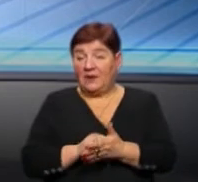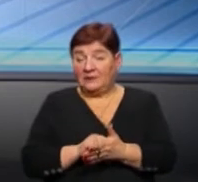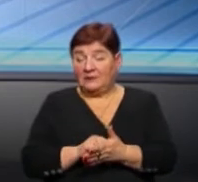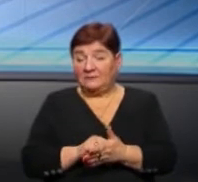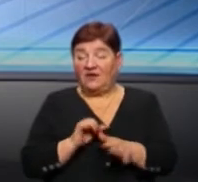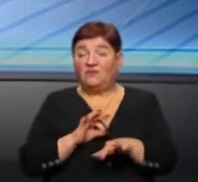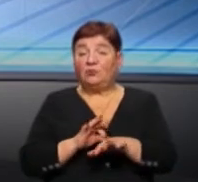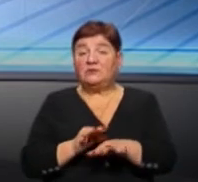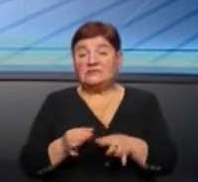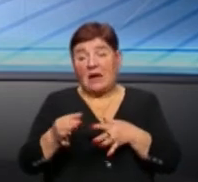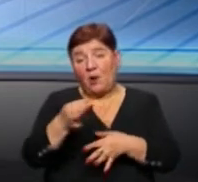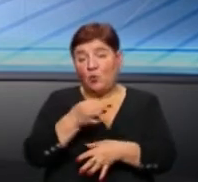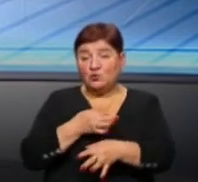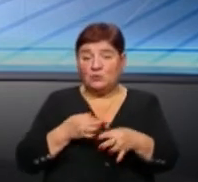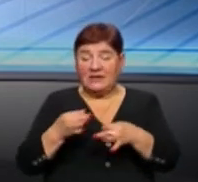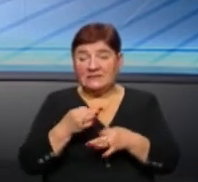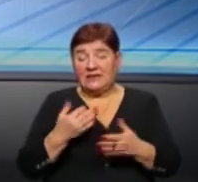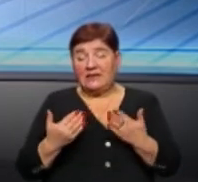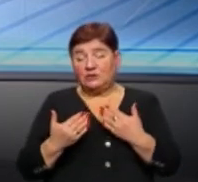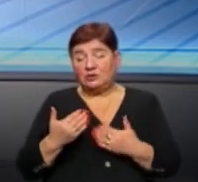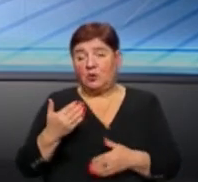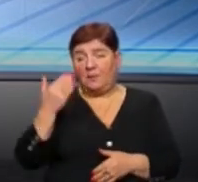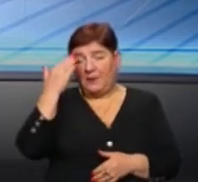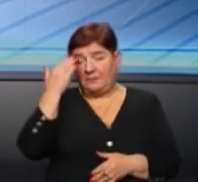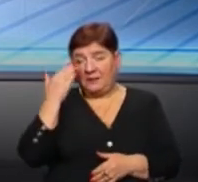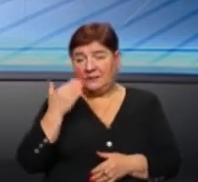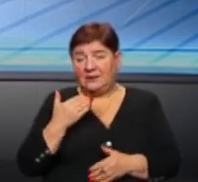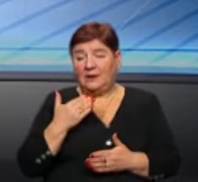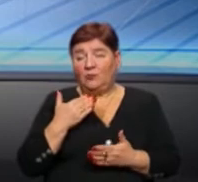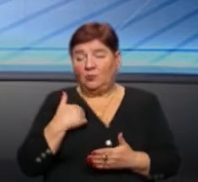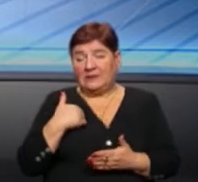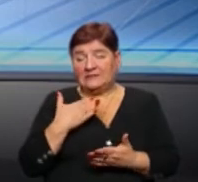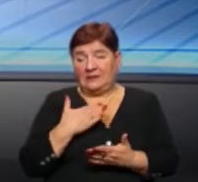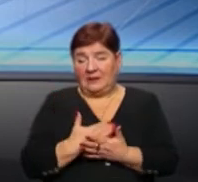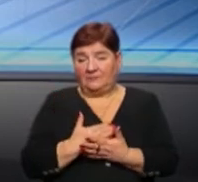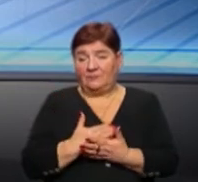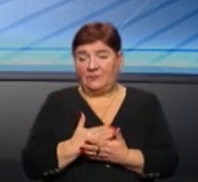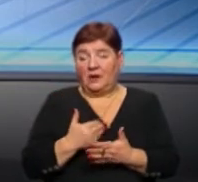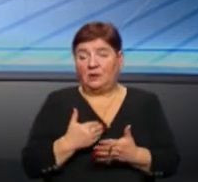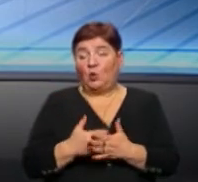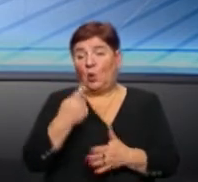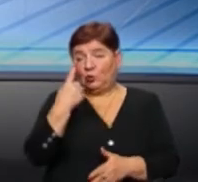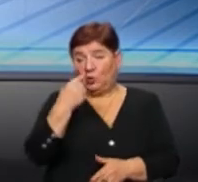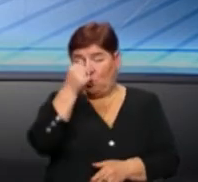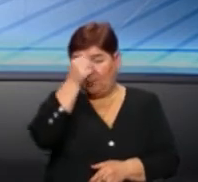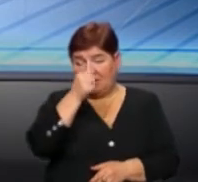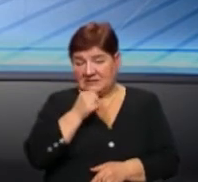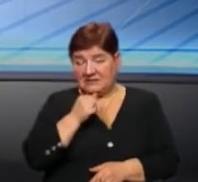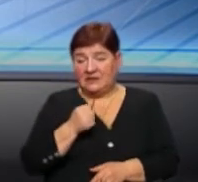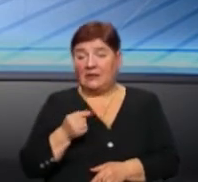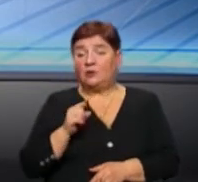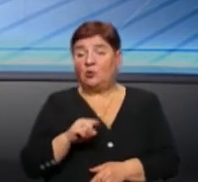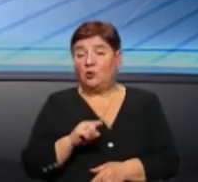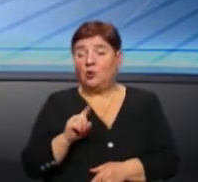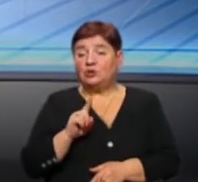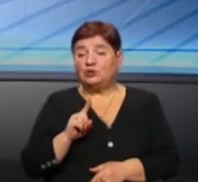Ведуться консультації і якщо мені пам'ять не зміняє, то ми маємо до місяця для того, щоб